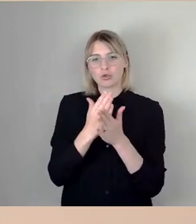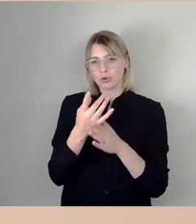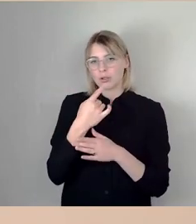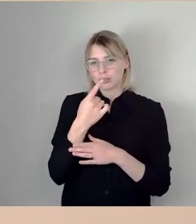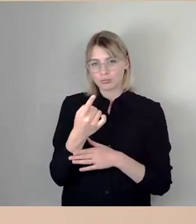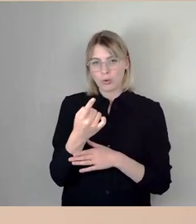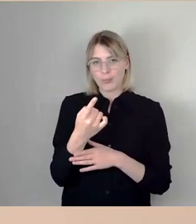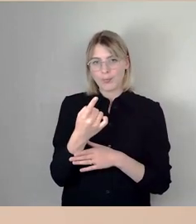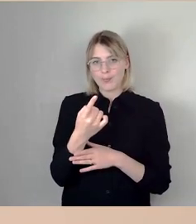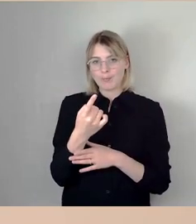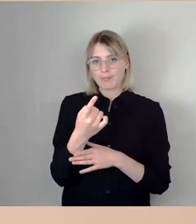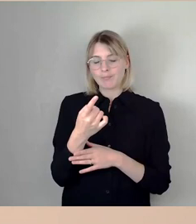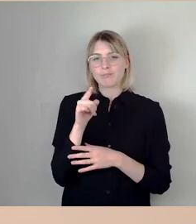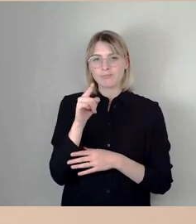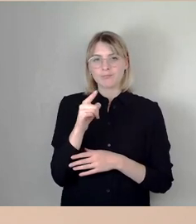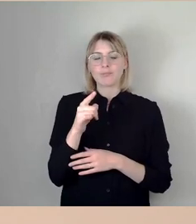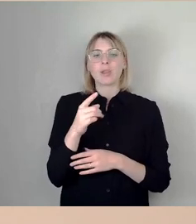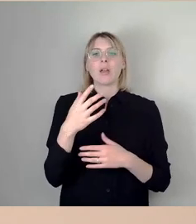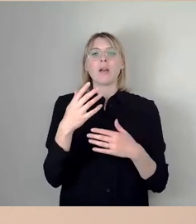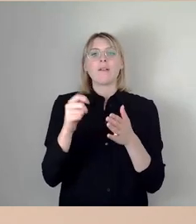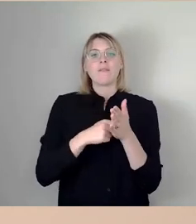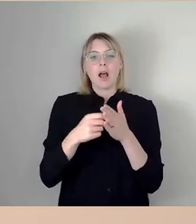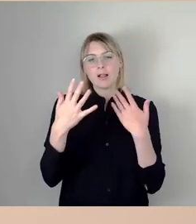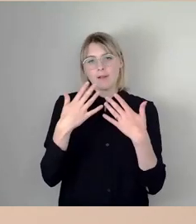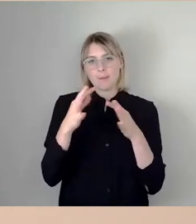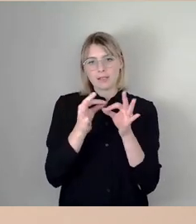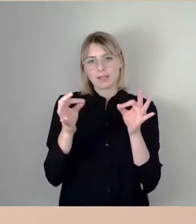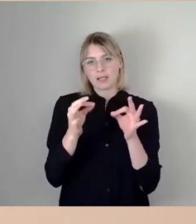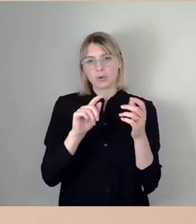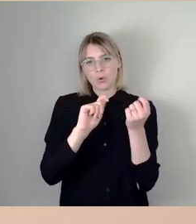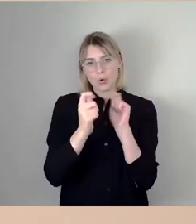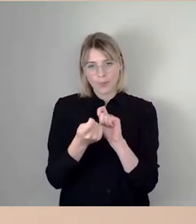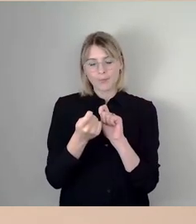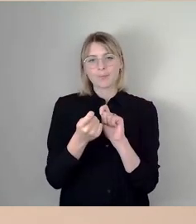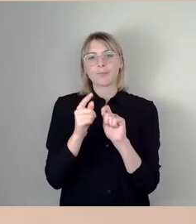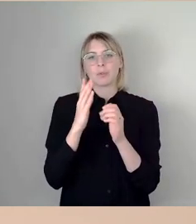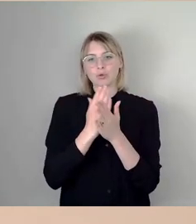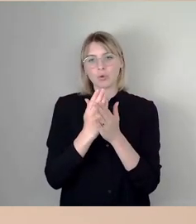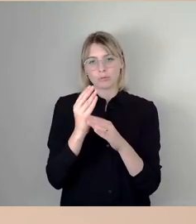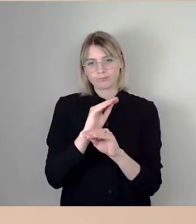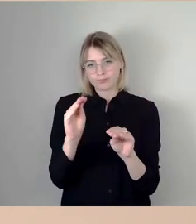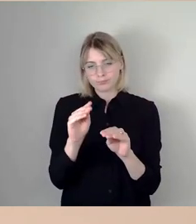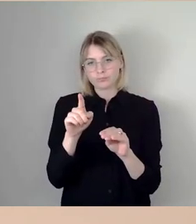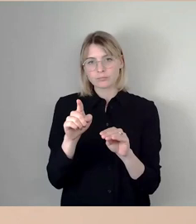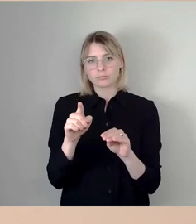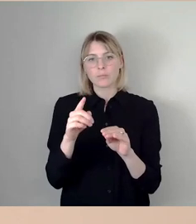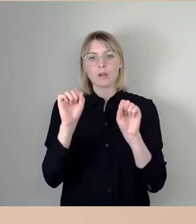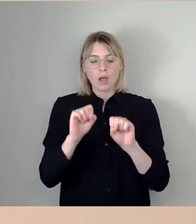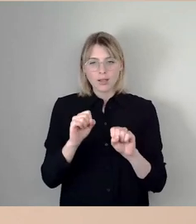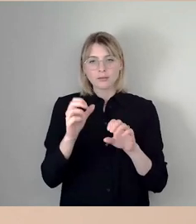wir hatten eine Änderung der Wahlwerbesatzung eingebracht, über den man ja trefflich streiten kann.